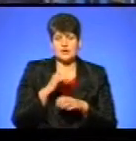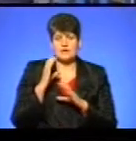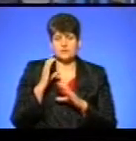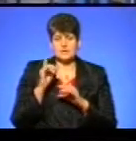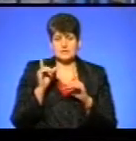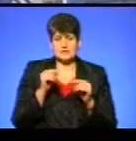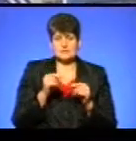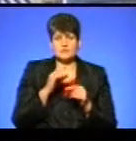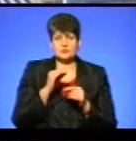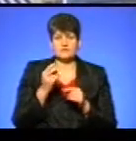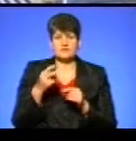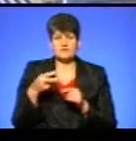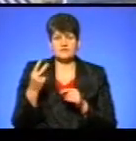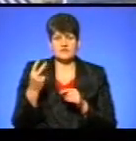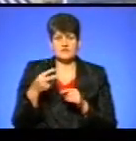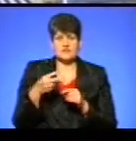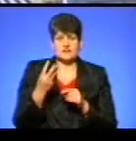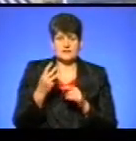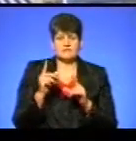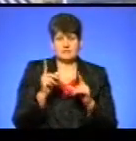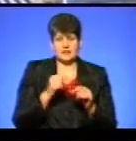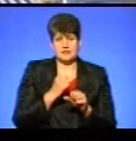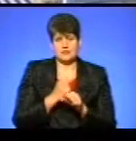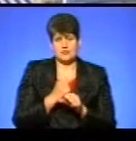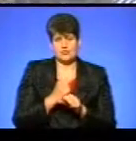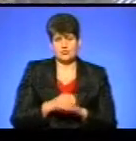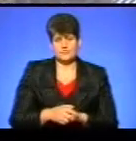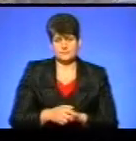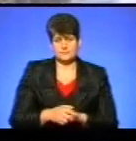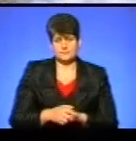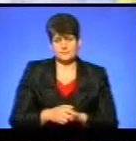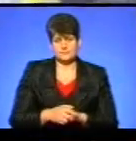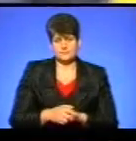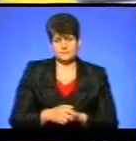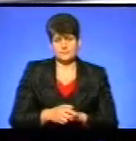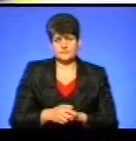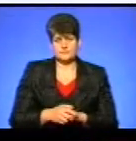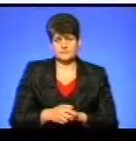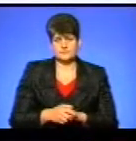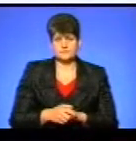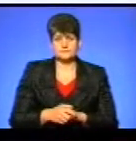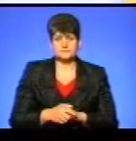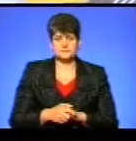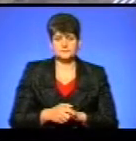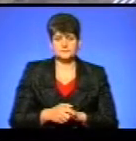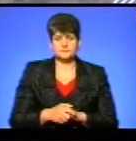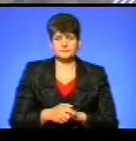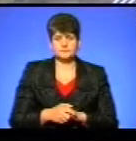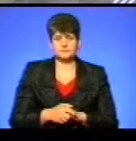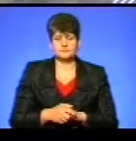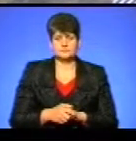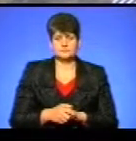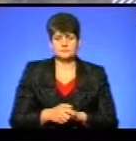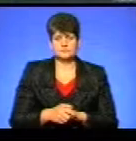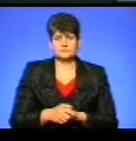їздять за маршрутами 22 і 23, виїхали на роботу. Богдана Сарабун, Соломія Струс, Юрій Багрій –